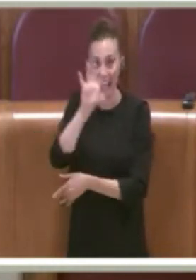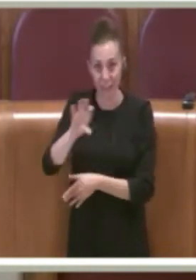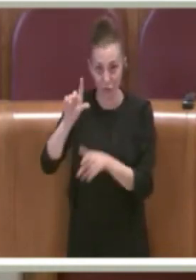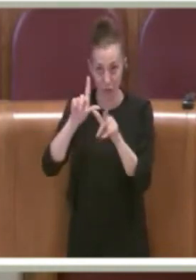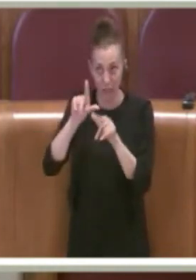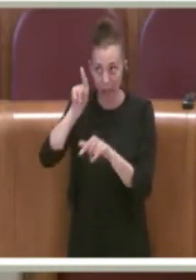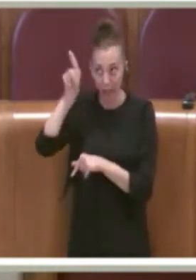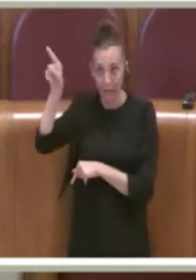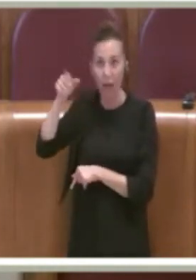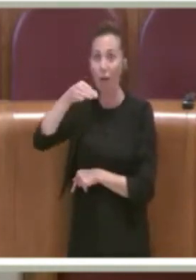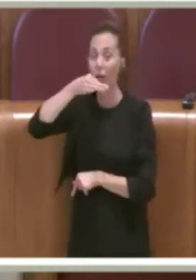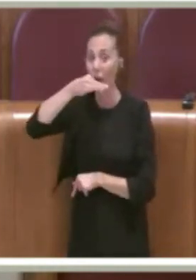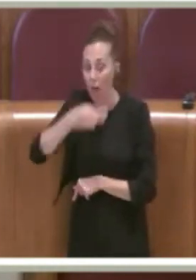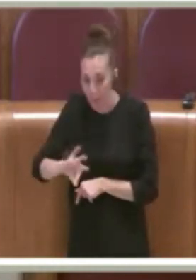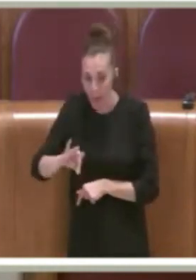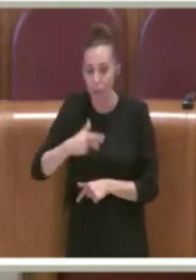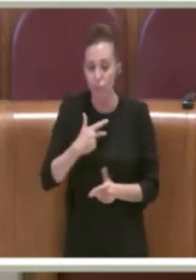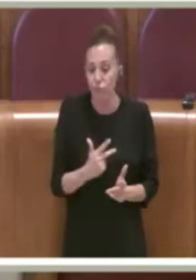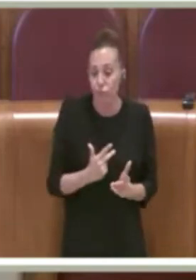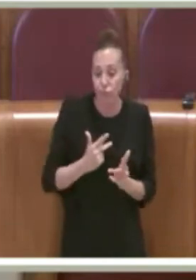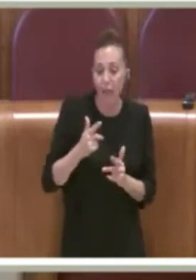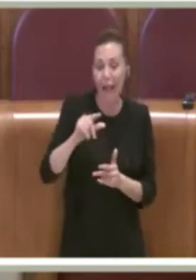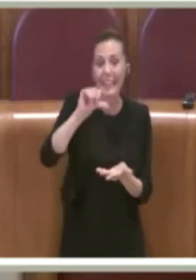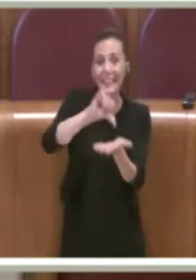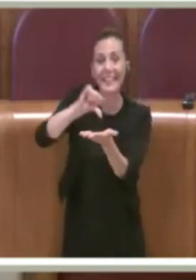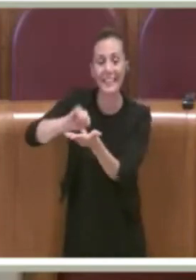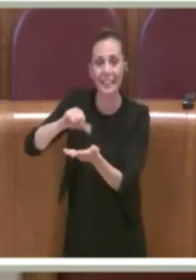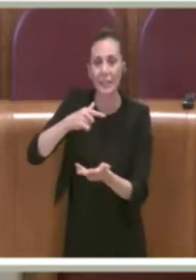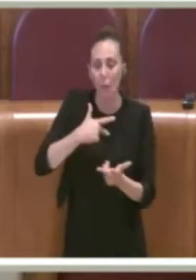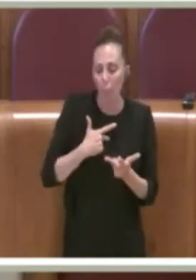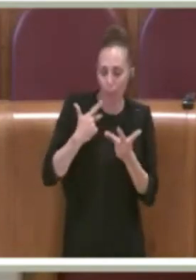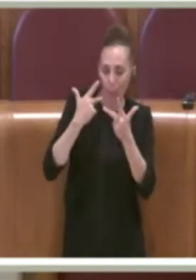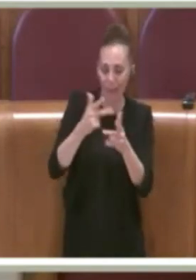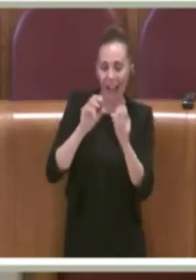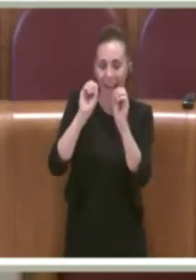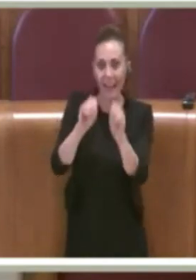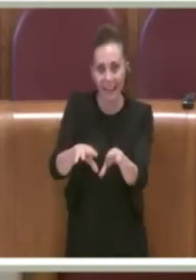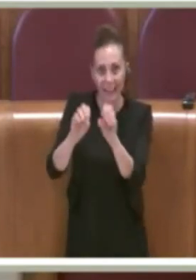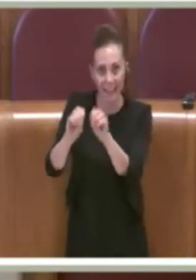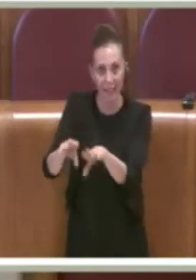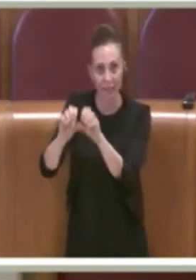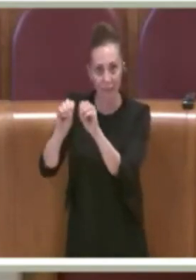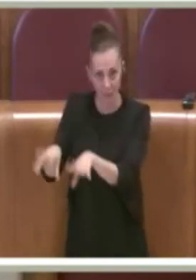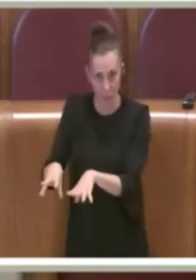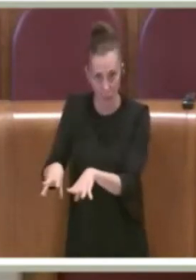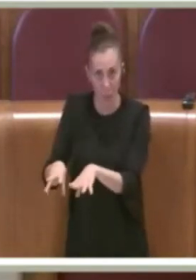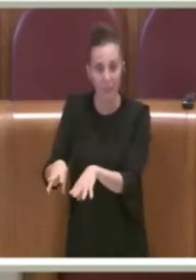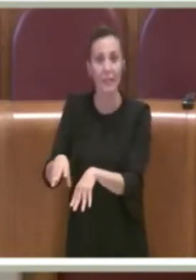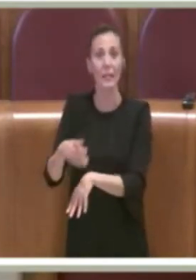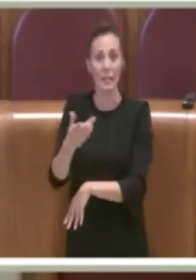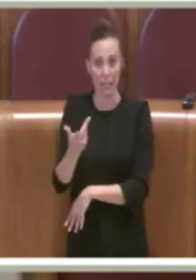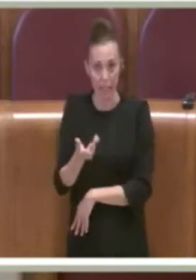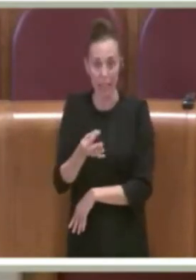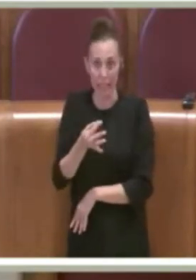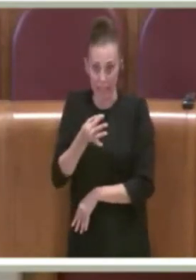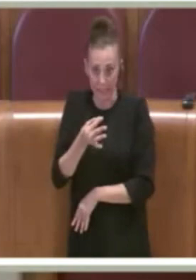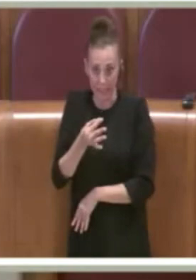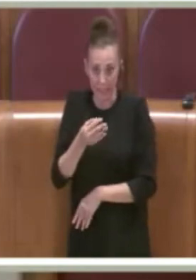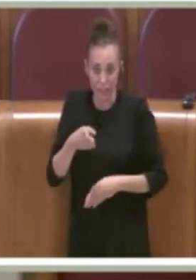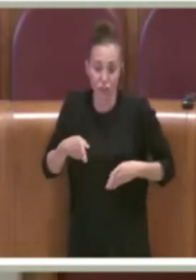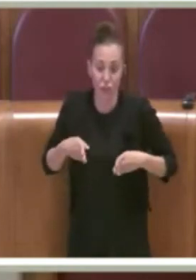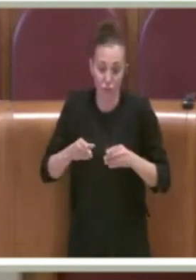e individua i siti dove portare i rifiuti, e a quel punto i rifiuti vengono tolti dalla città.